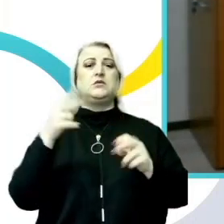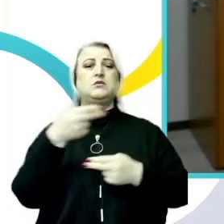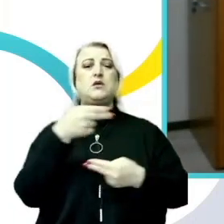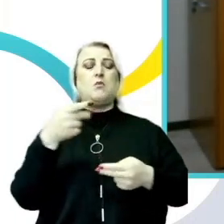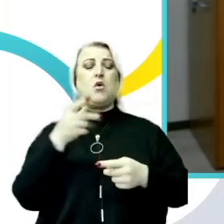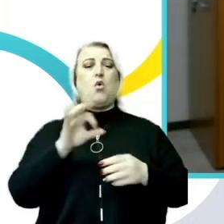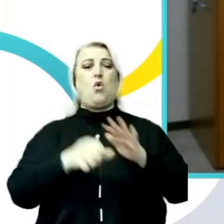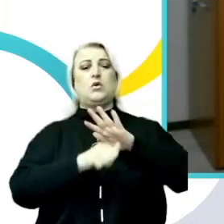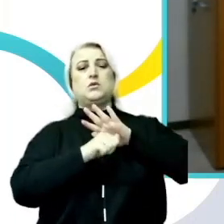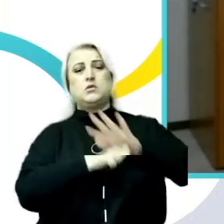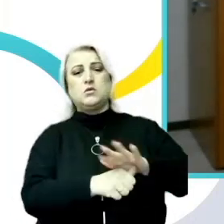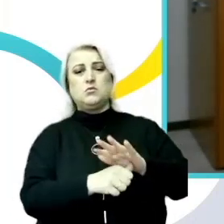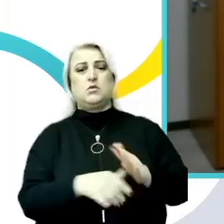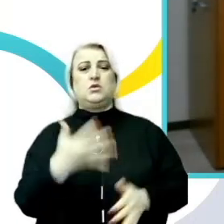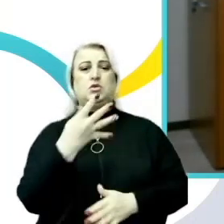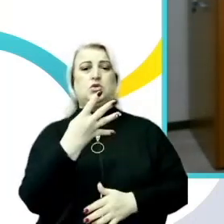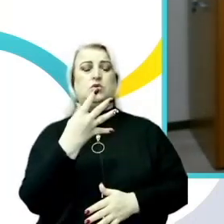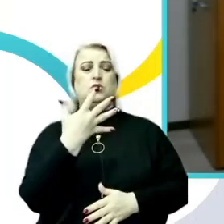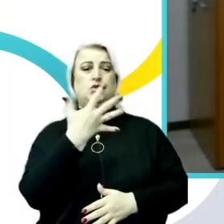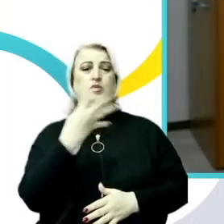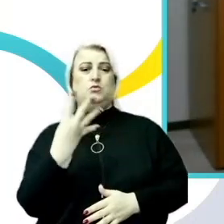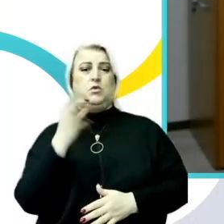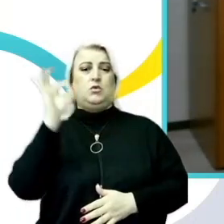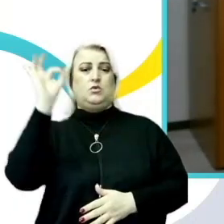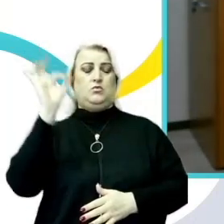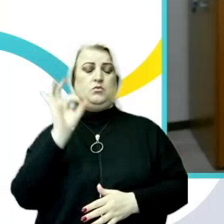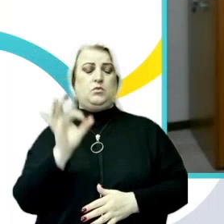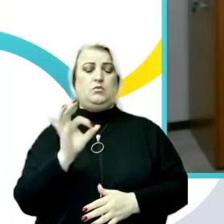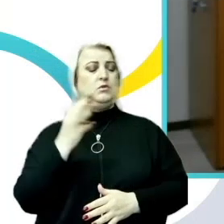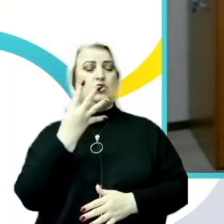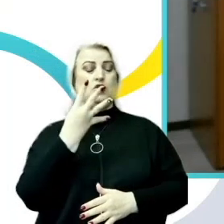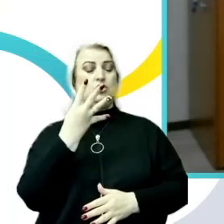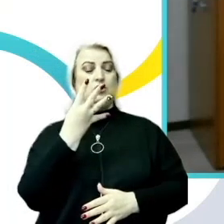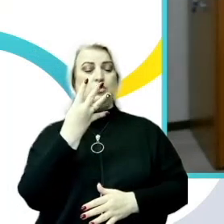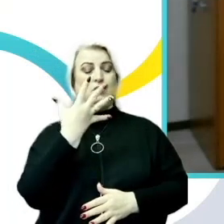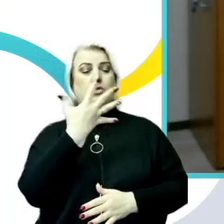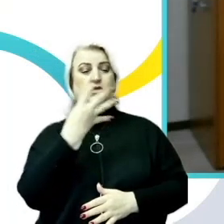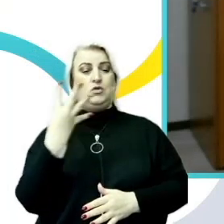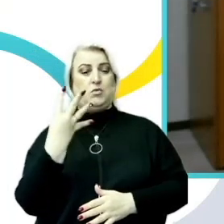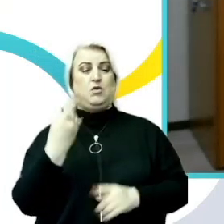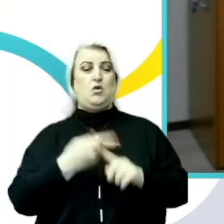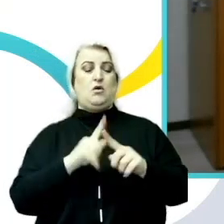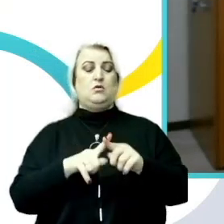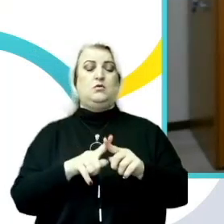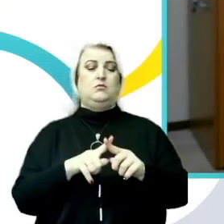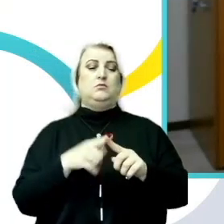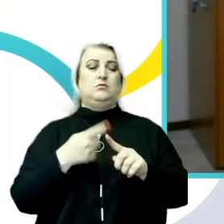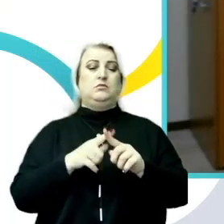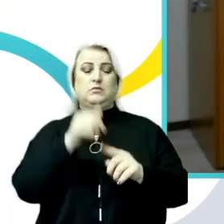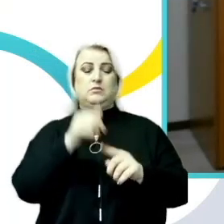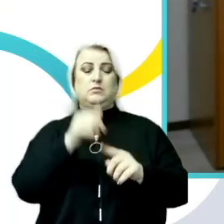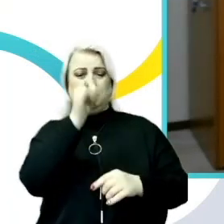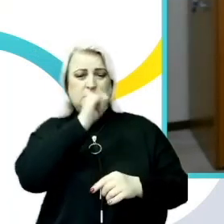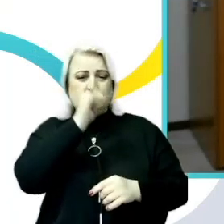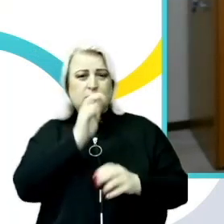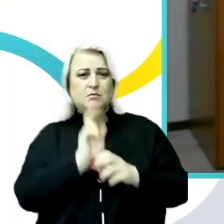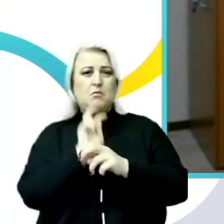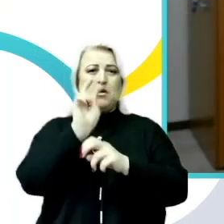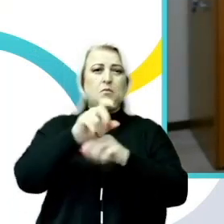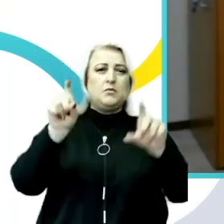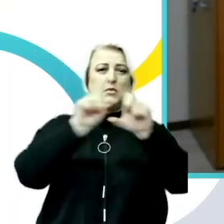cazuri vizează accesul la bunurile și serviciile publicului și în pofida numărului mare de plângeri, persoanele cu